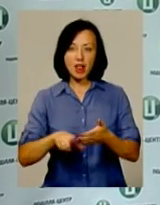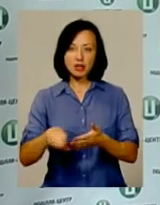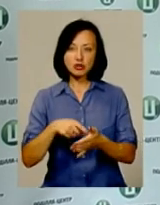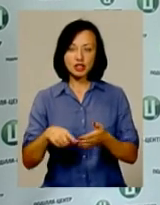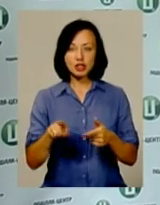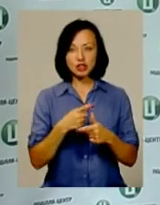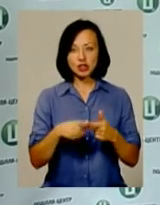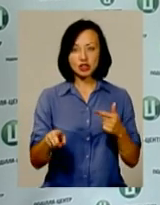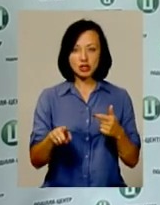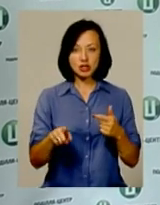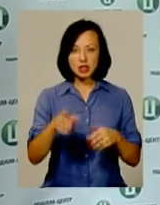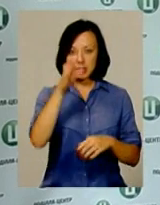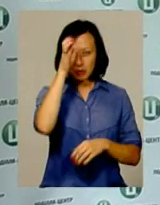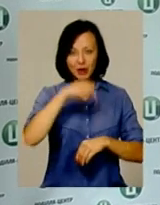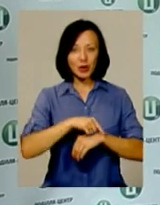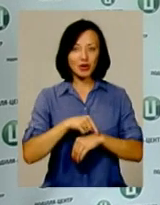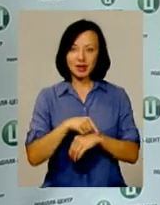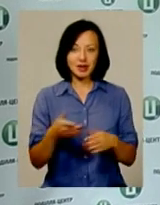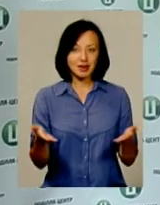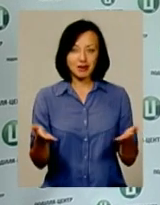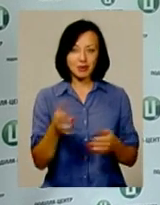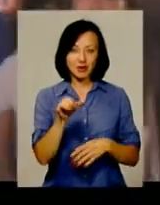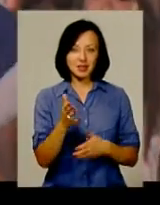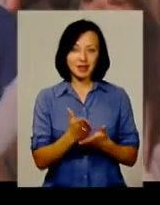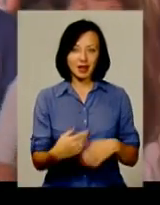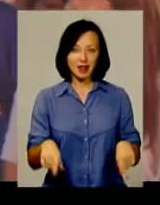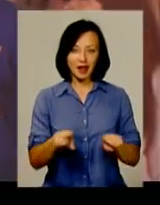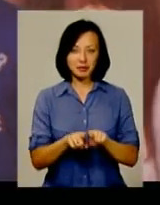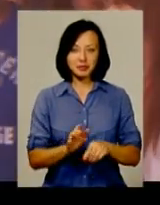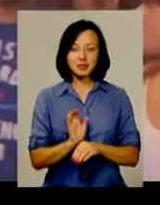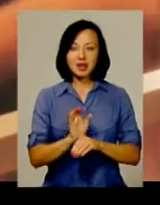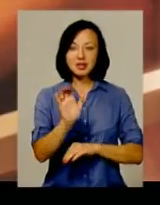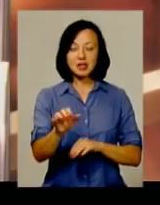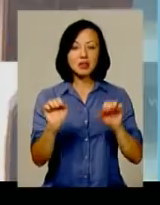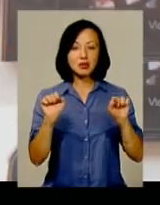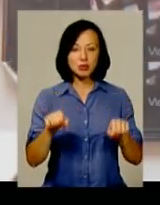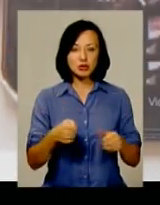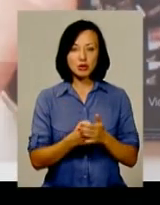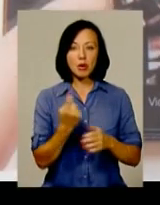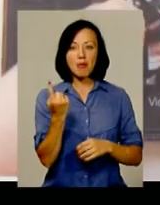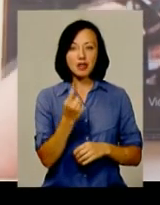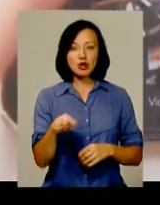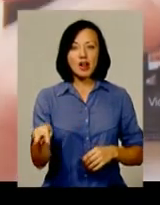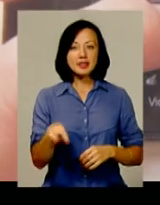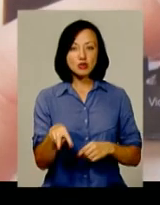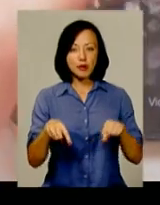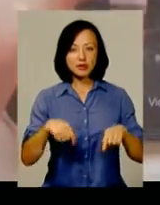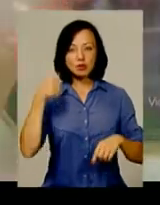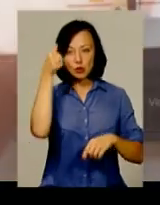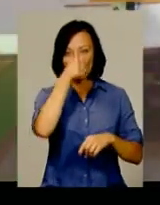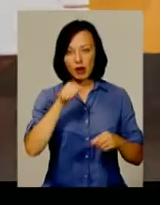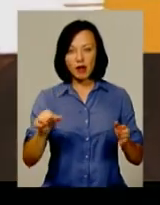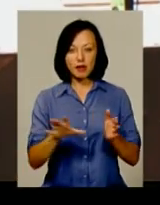навіть, я не знаю, смарт-годинником, якщо у вас такі є». Надсилати свої роботи можна до 1 листопада цього року на